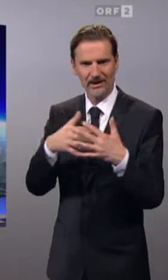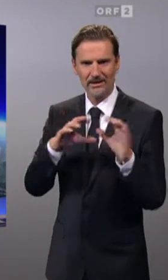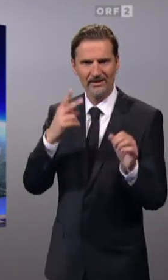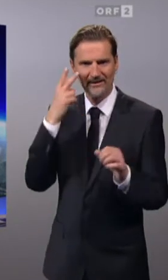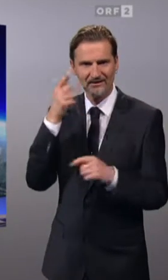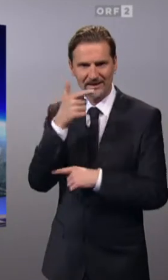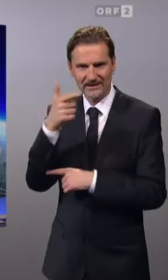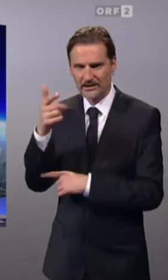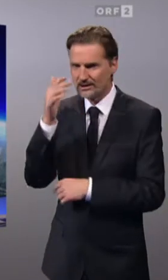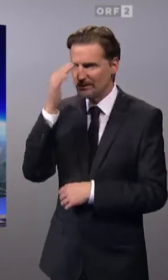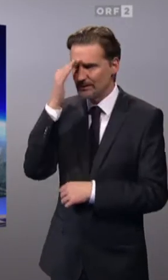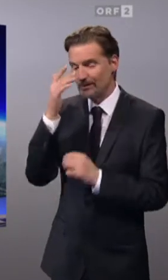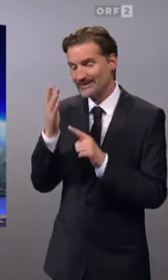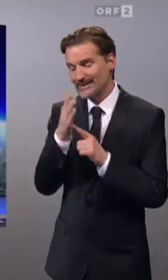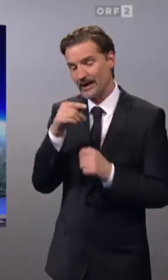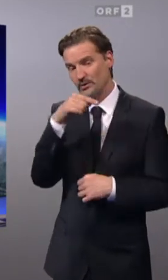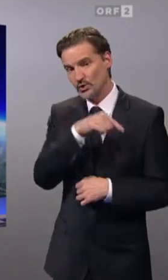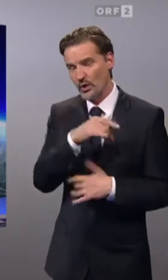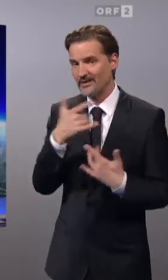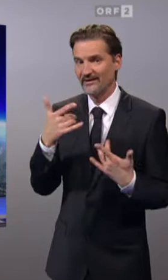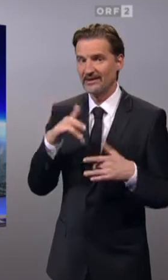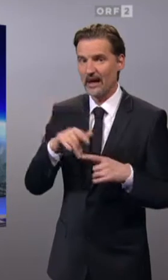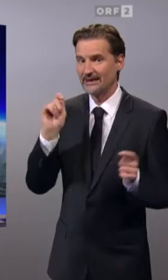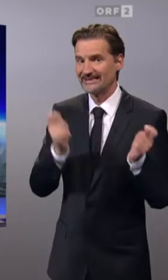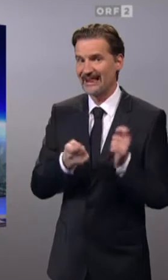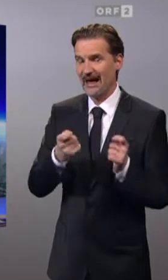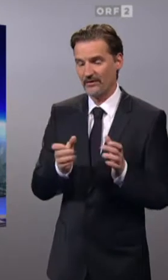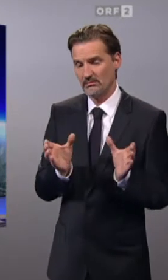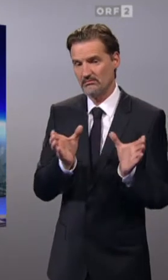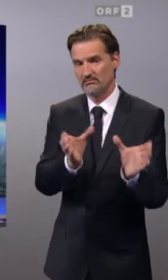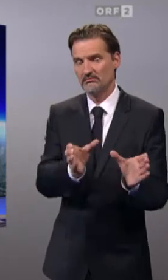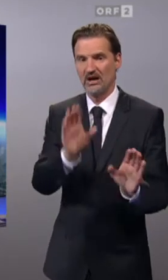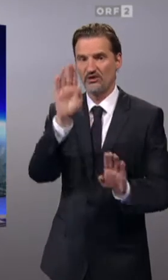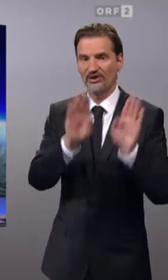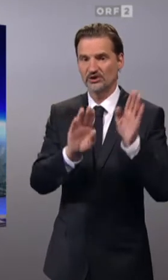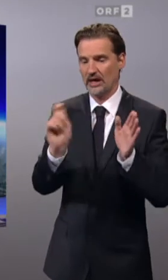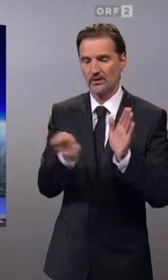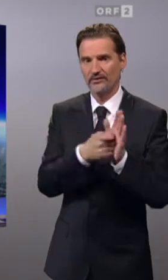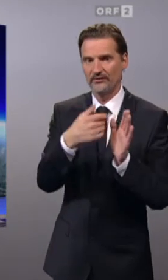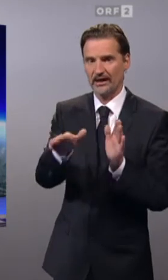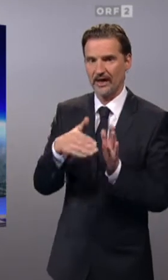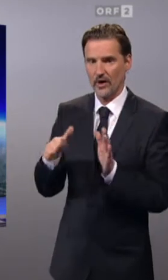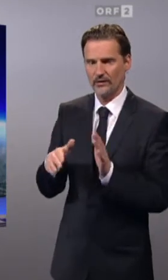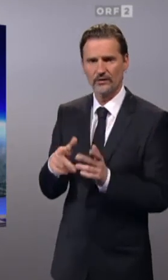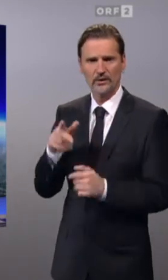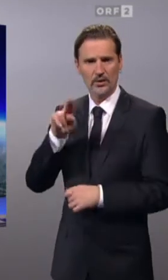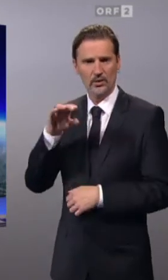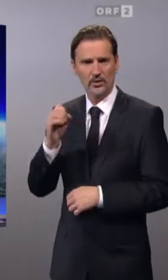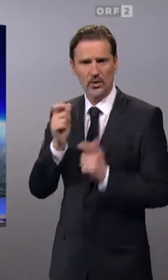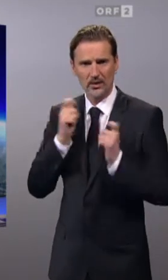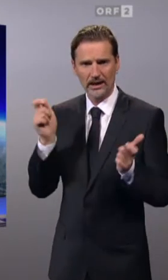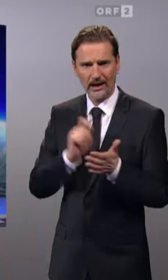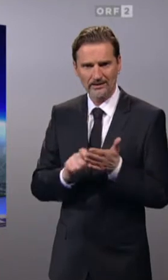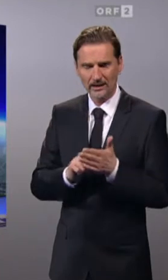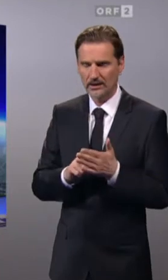Sklaven versteigert werden. UN-Generalsekretär Guterres zeigt sich entsetzt und Frankreich fordert eine Dringlichkeitssitzung des UN